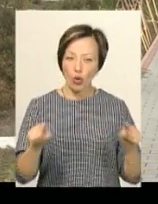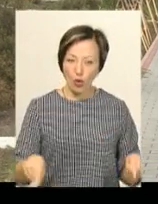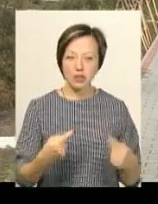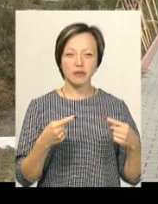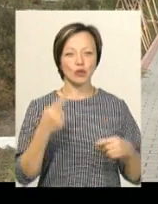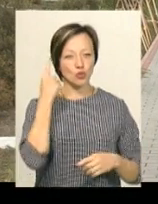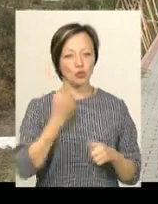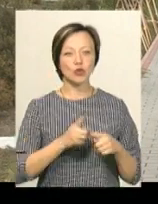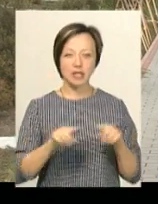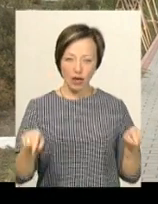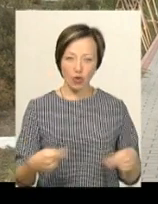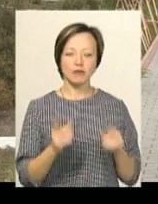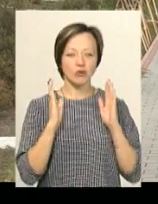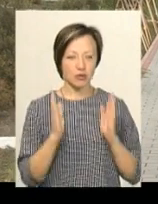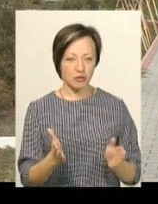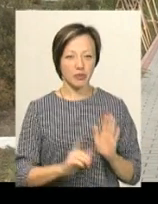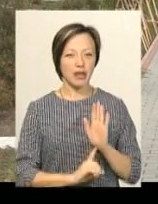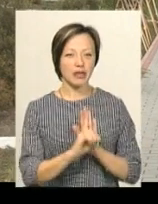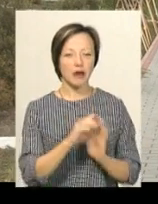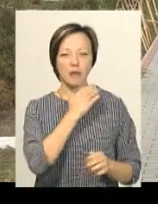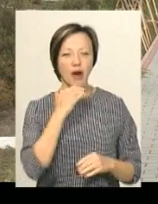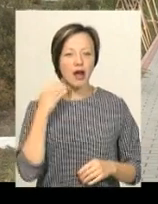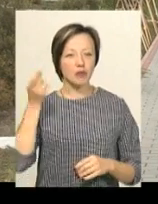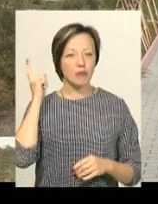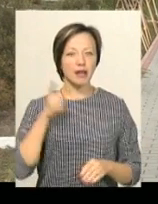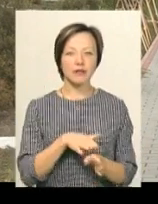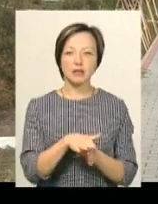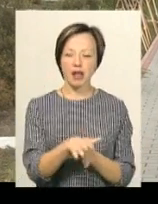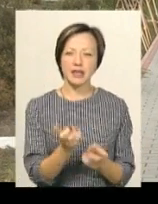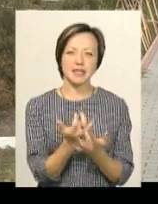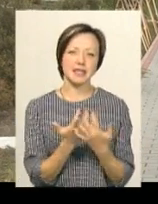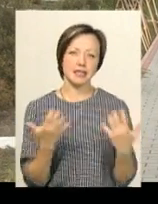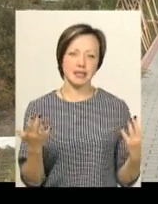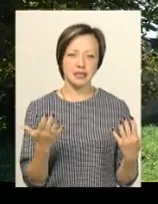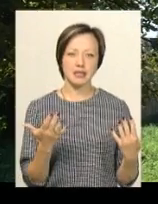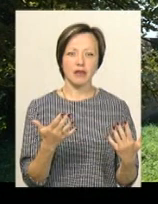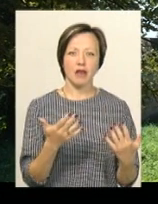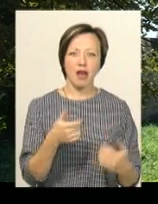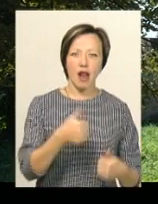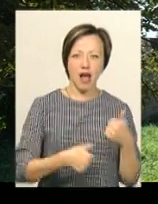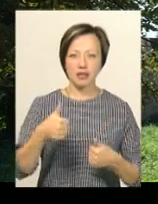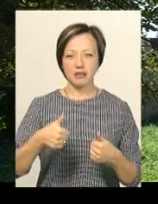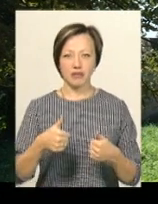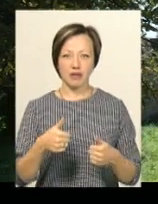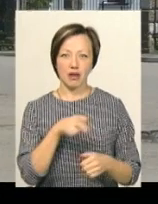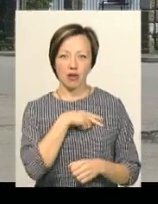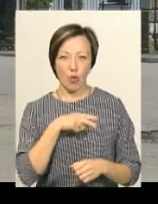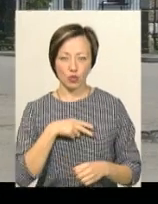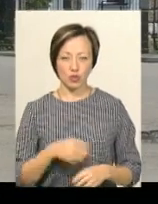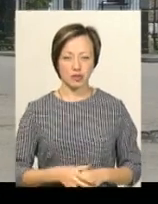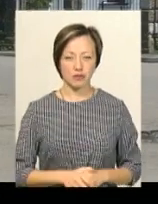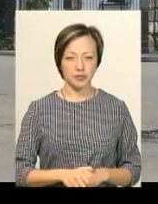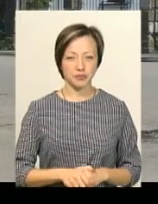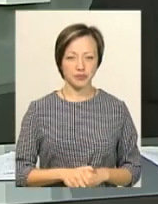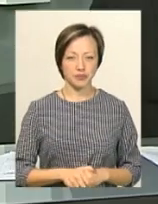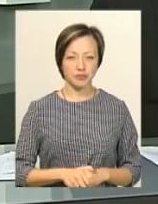І я думаю, що цей розквіт прийде, тому що багато ми проєктів реалізували з різних грантів конкурсів. Світлана Поробок, Іван Мовчан, новини